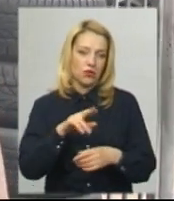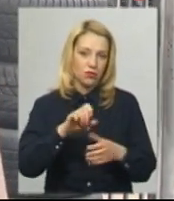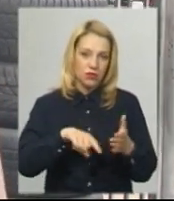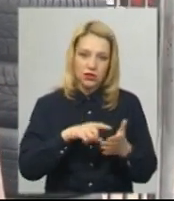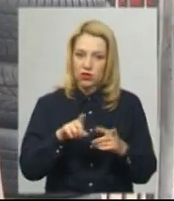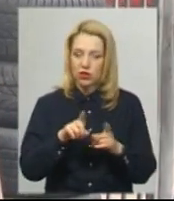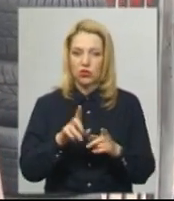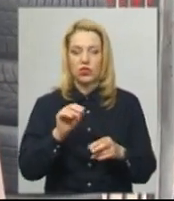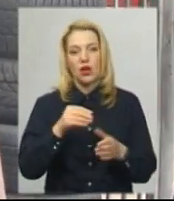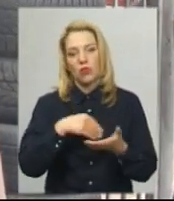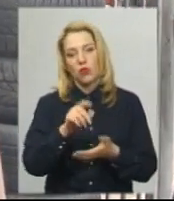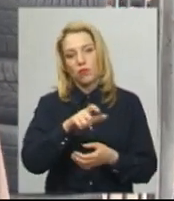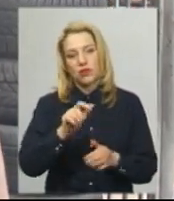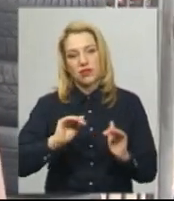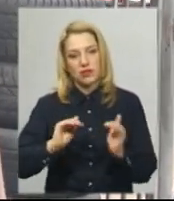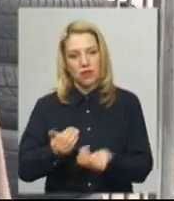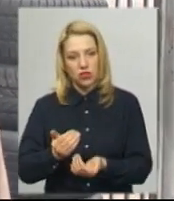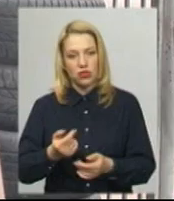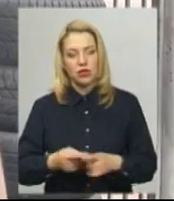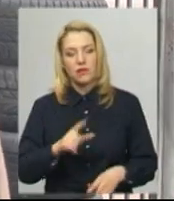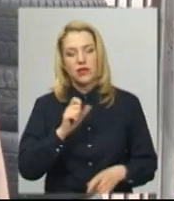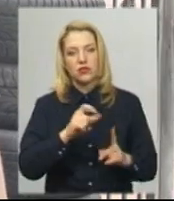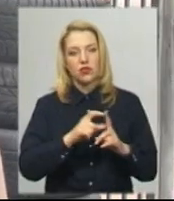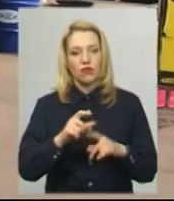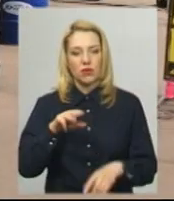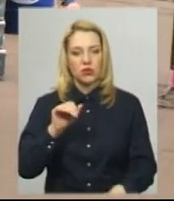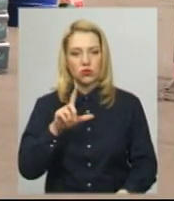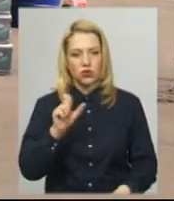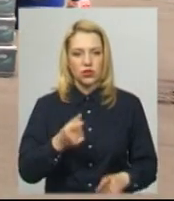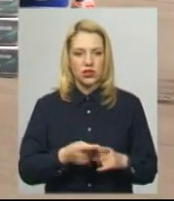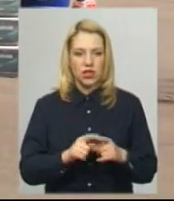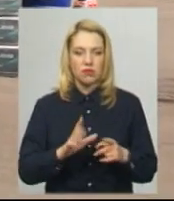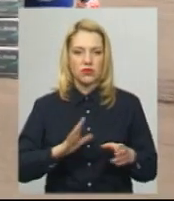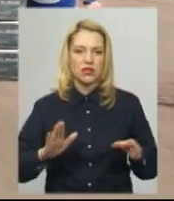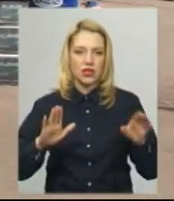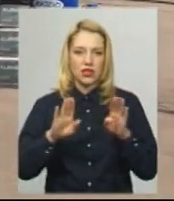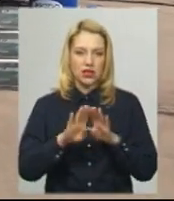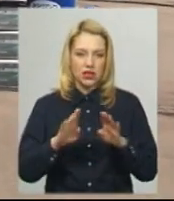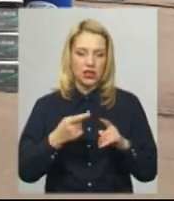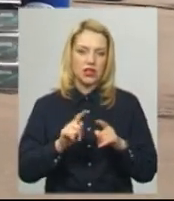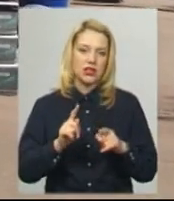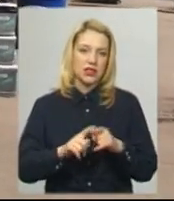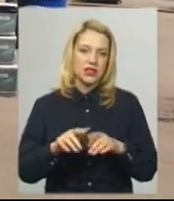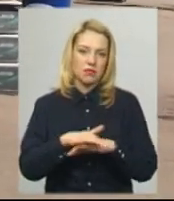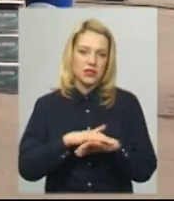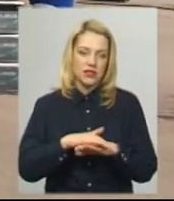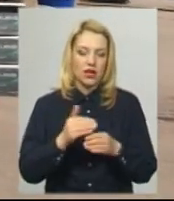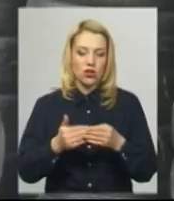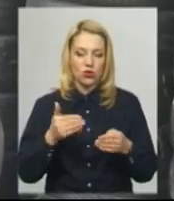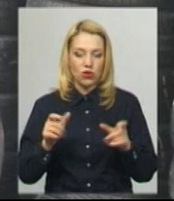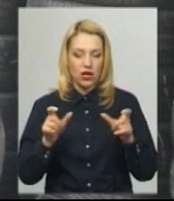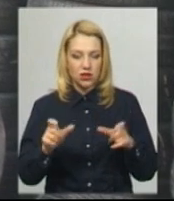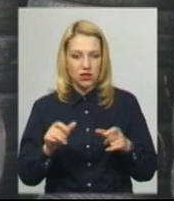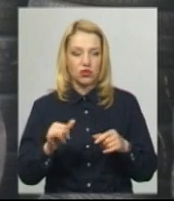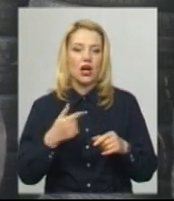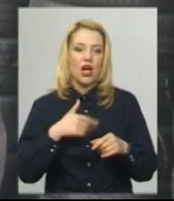покупців менше. За словами Ярослава Туза, ринок зачинили після оголошення карантину, провели повну дезінфекцію, а за кілька тижнів